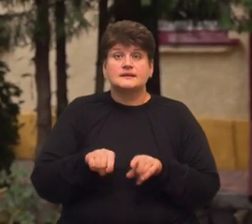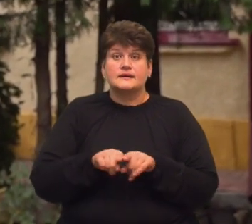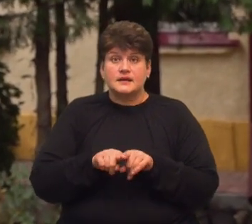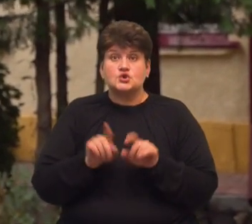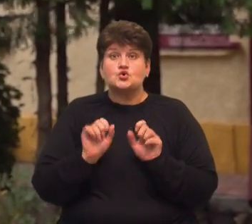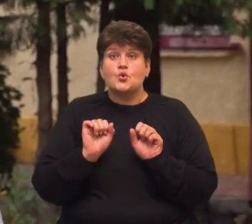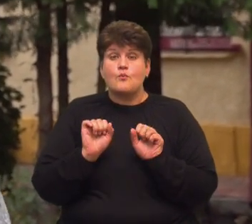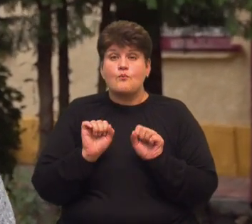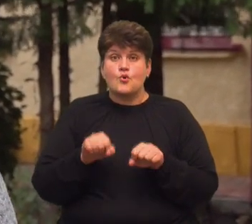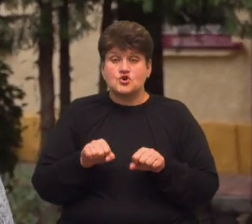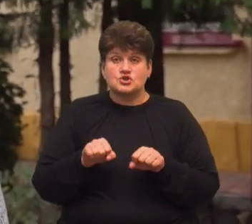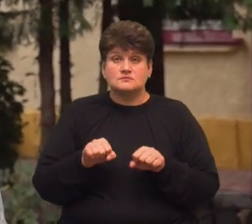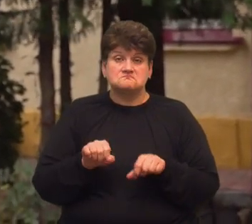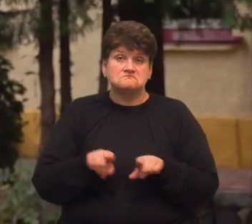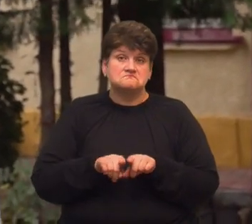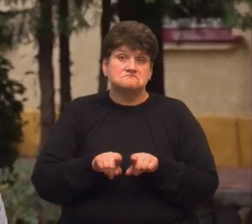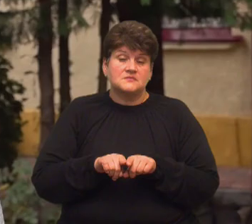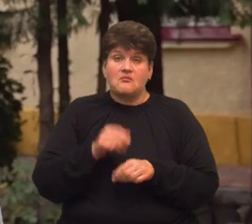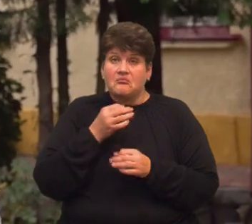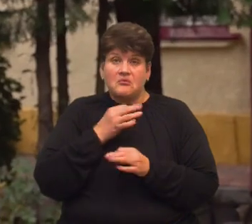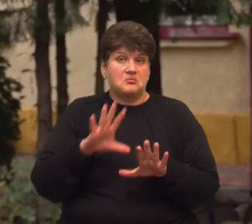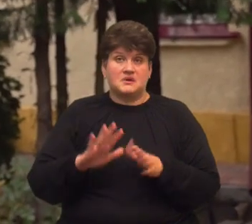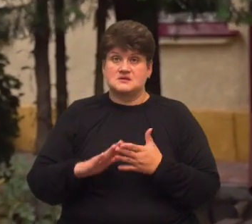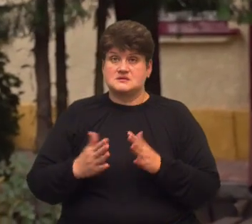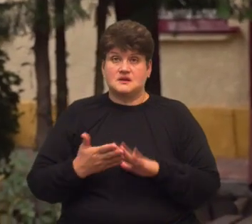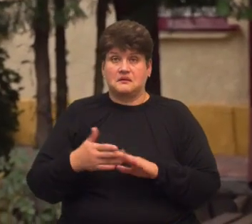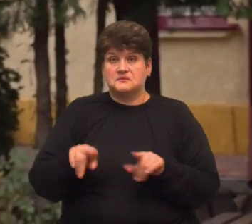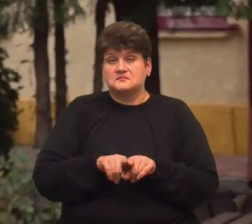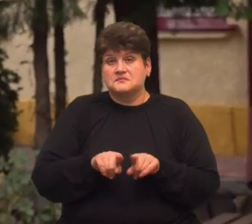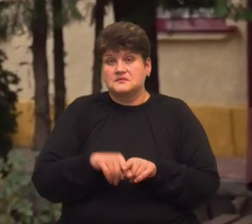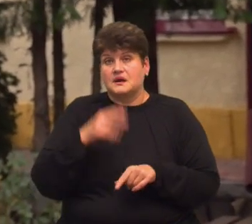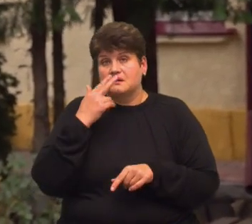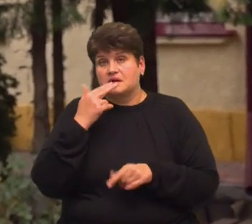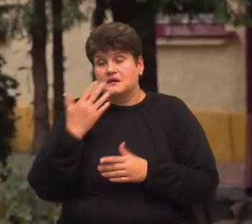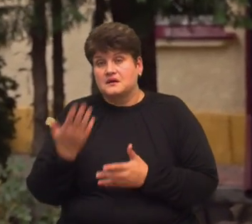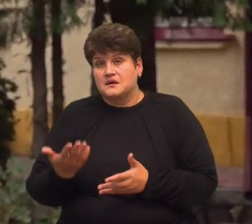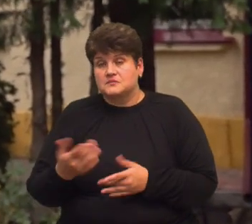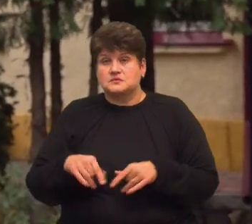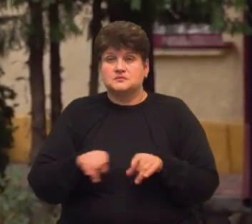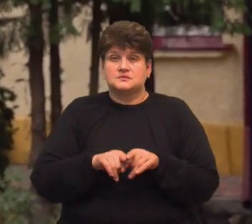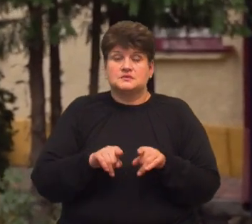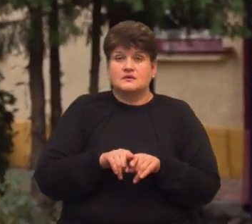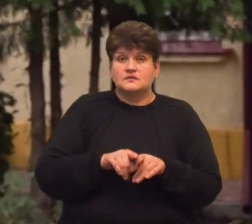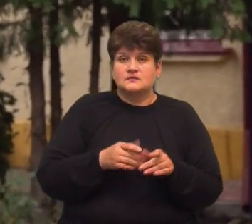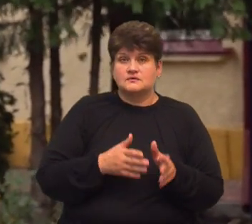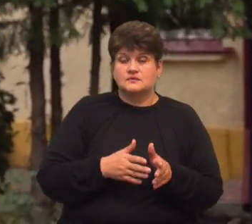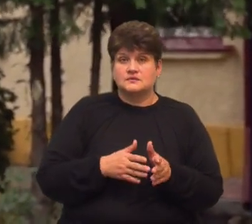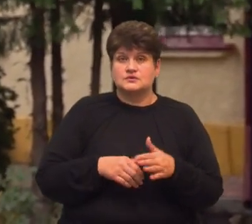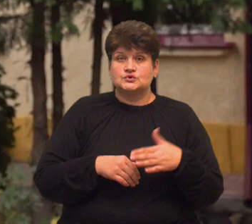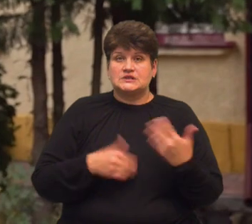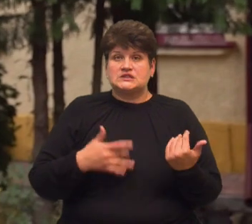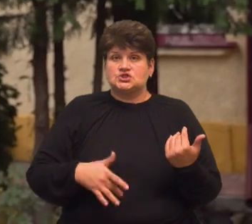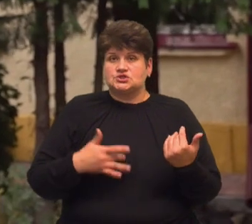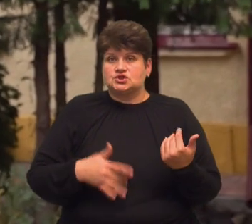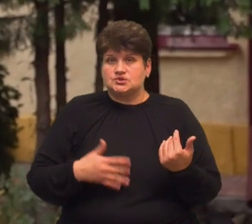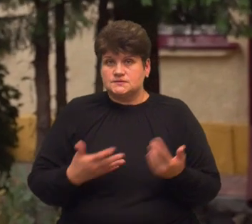може нагадувати будь-який стан. Від грипоподібного до симптоматики зі сторони шлинково